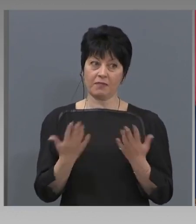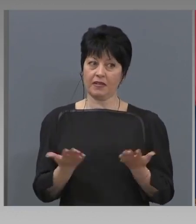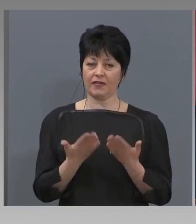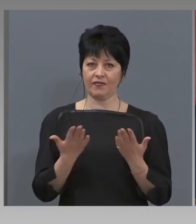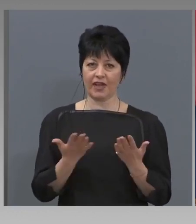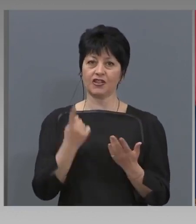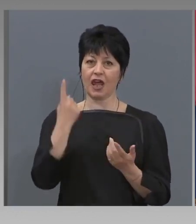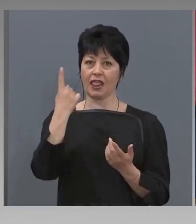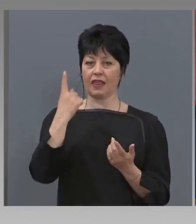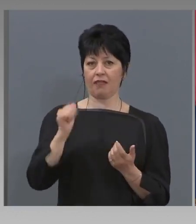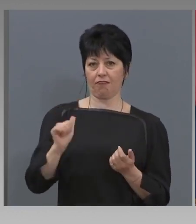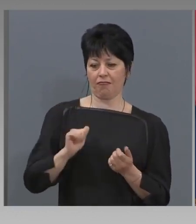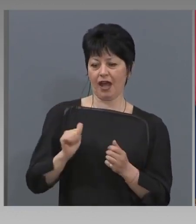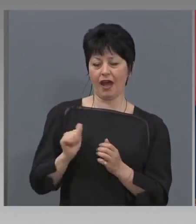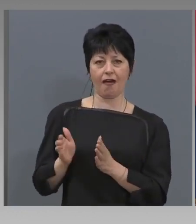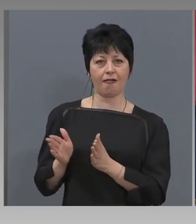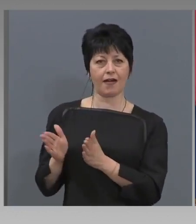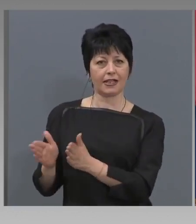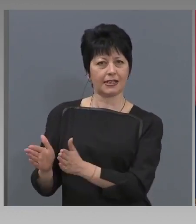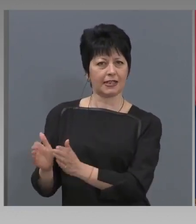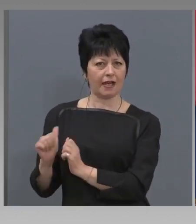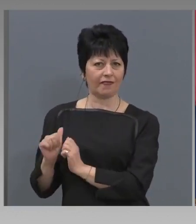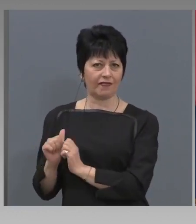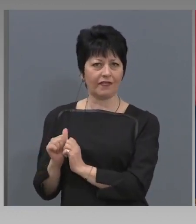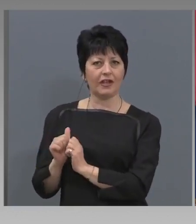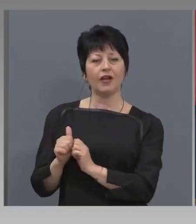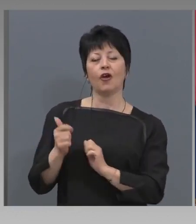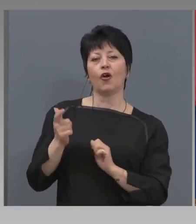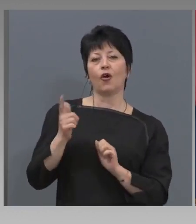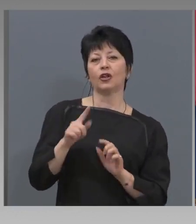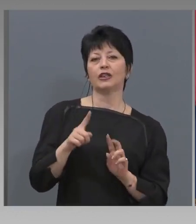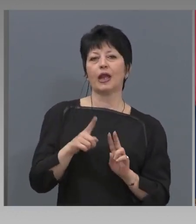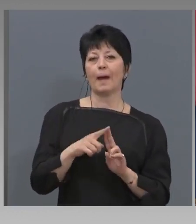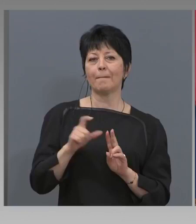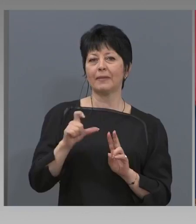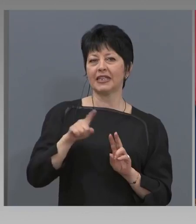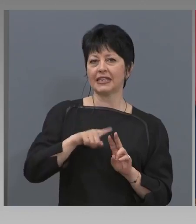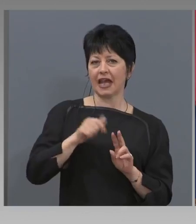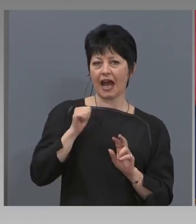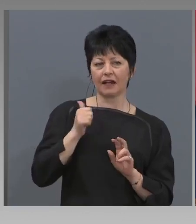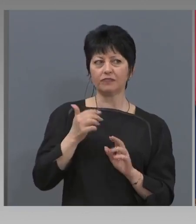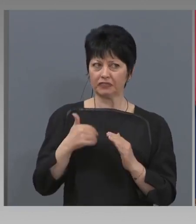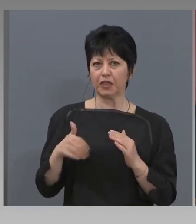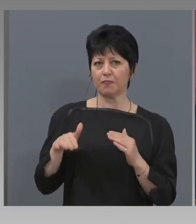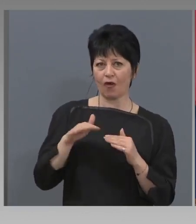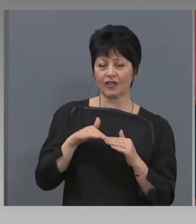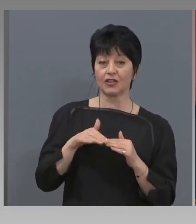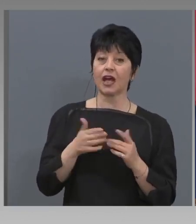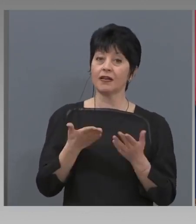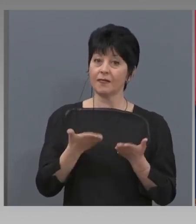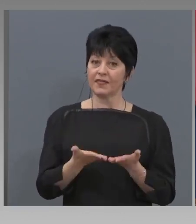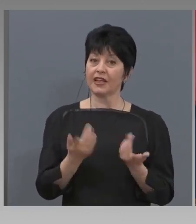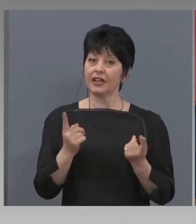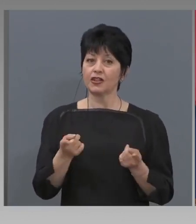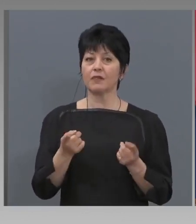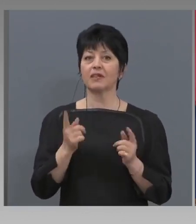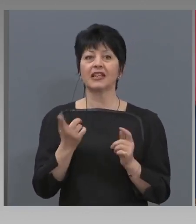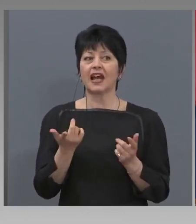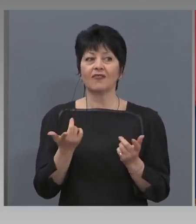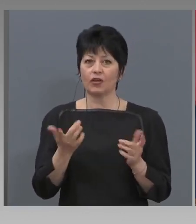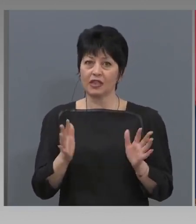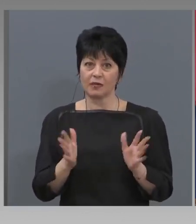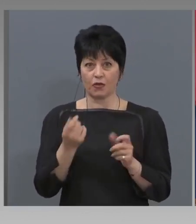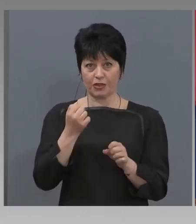един резерв от 10-15 хиляди ПСР-а и повече, така че има с какво да се